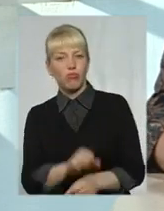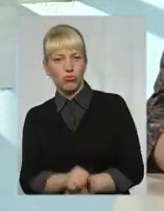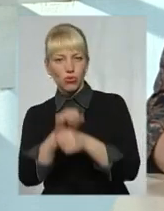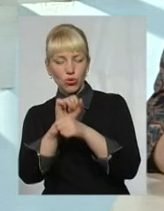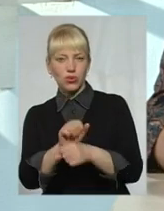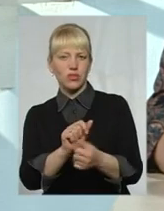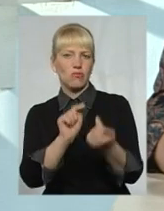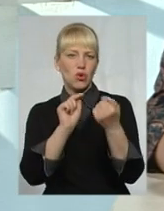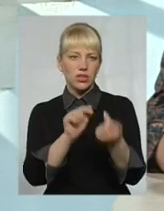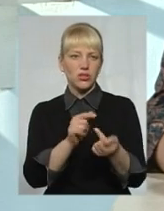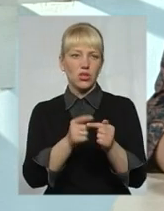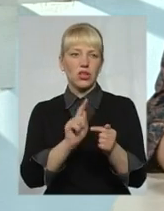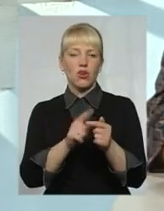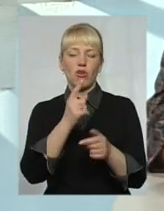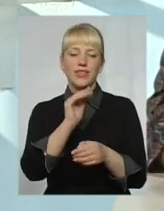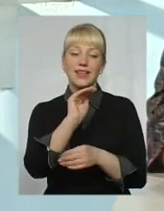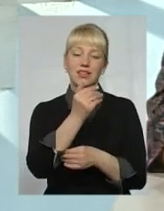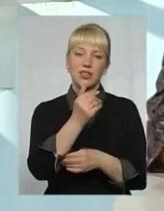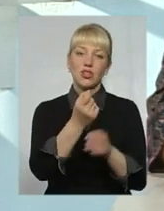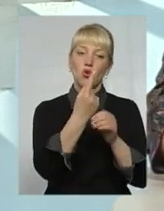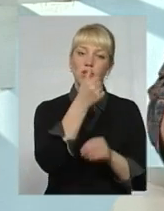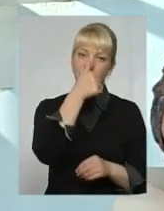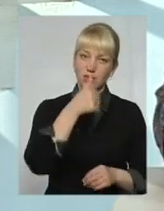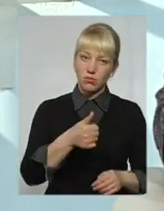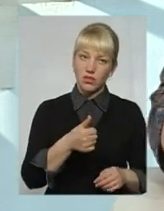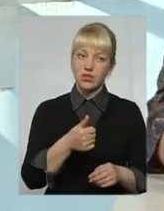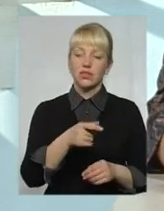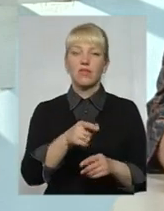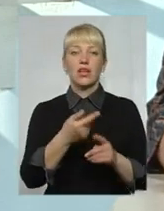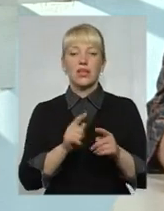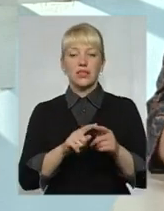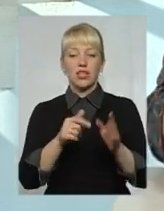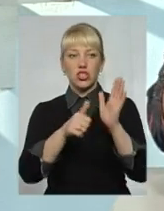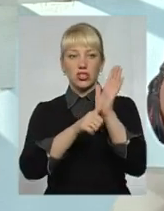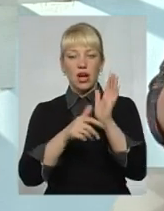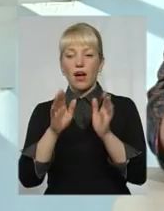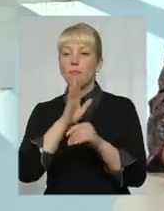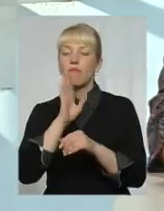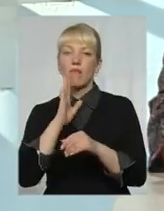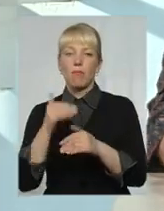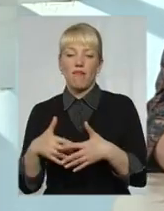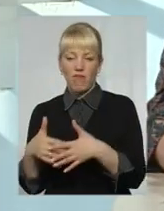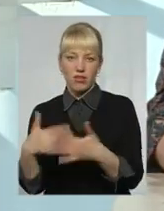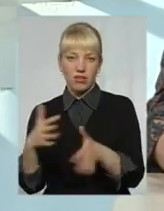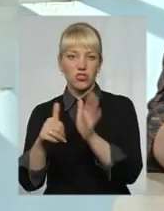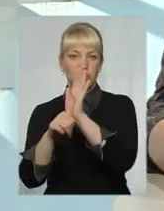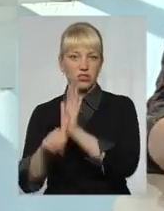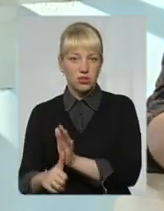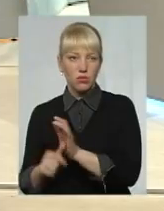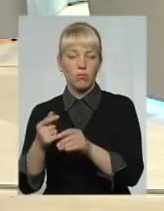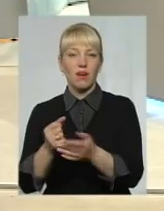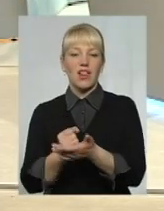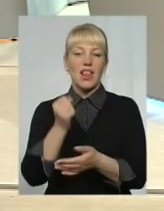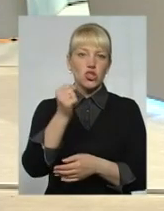того всього дитині 11 місяців. Вона зараз 6 місяців вагітна. Ми її влаштували в релігійну громаду.